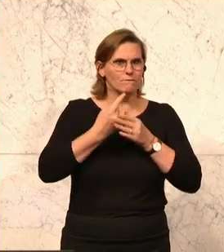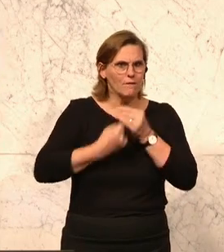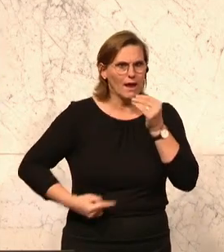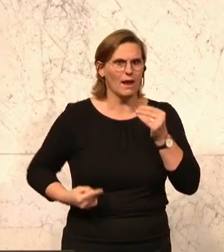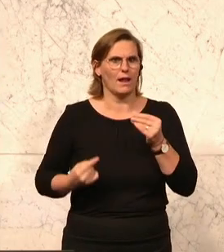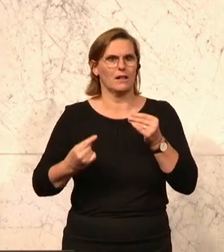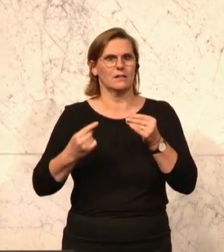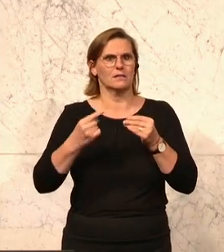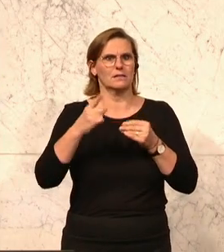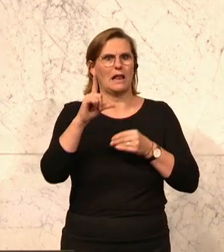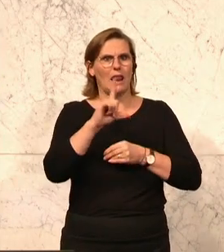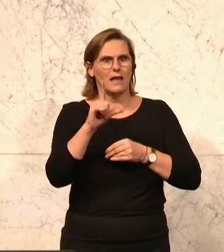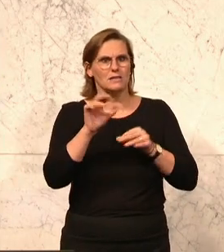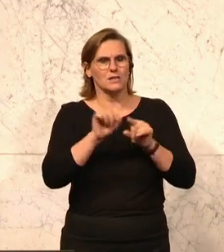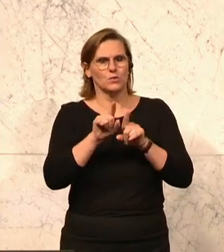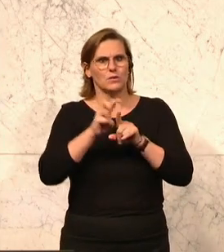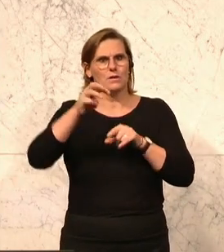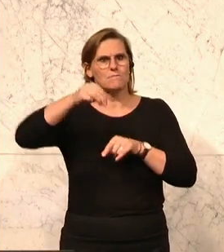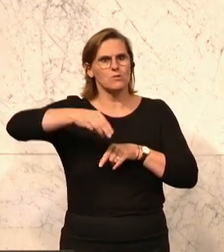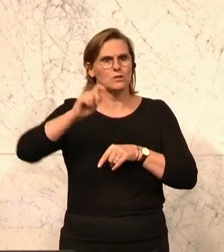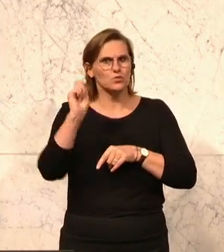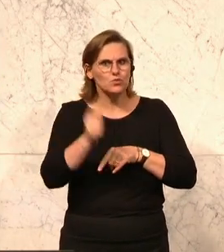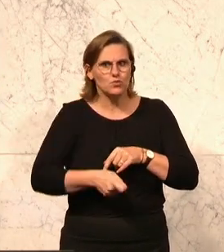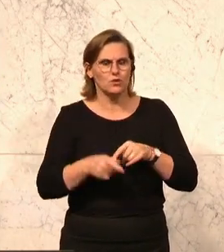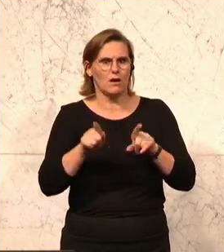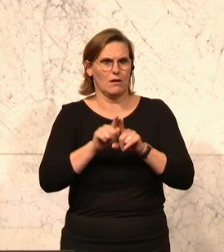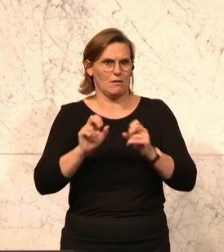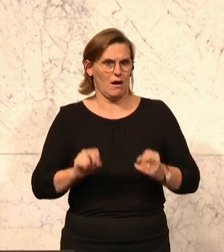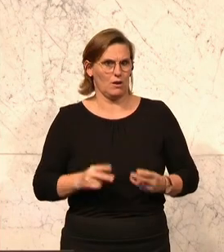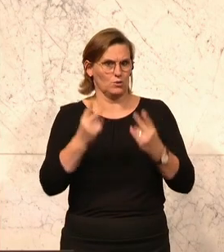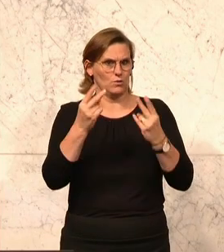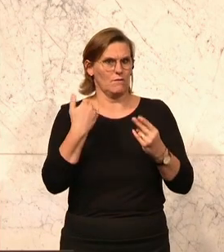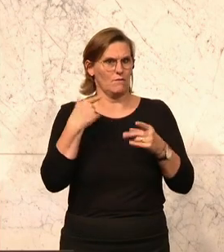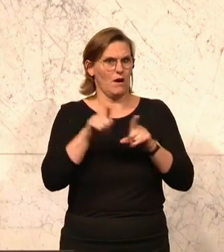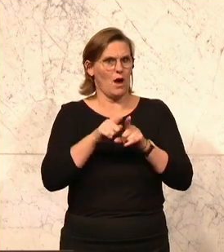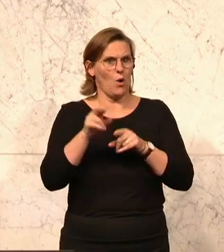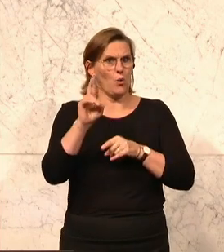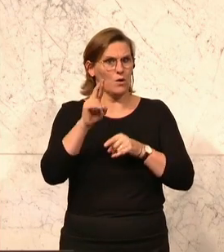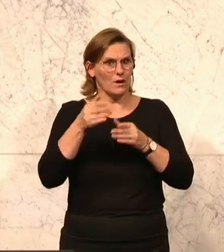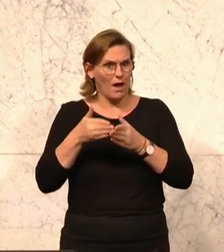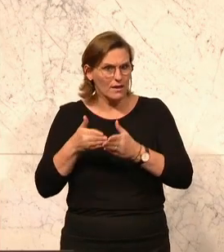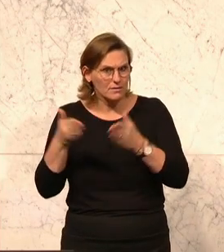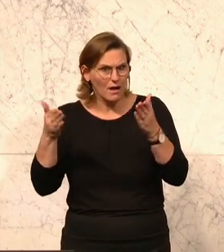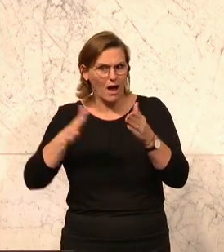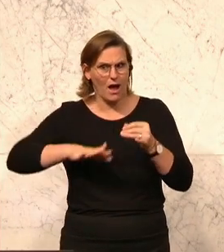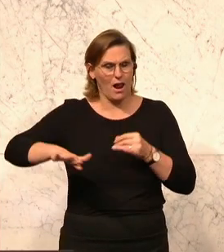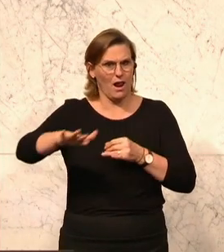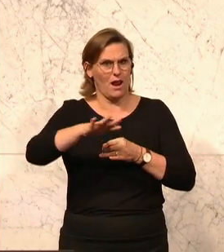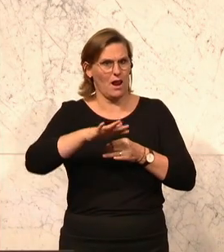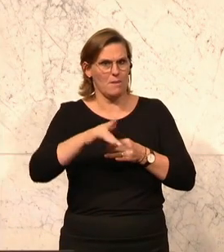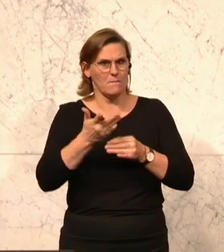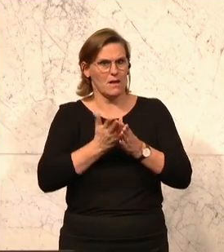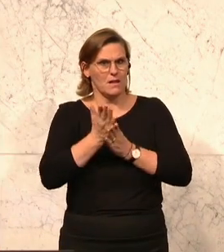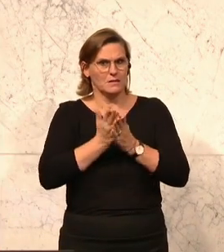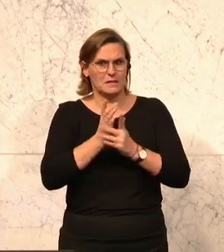ist oder auch Bruckmutzzuschlag quasi jetzt gerade aktuell. Wir haben es auch im Rheintal, wo immer mehr Dienstposten